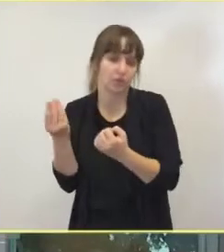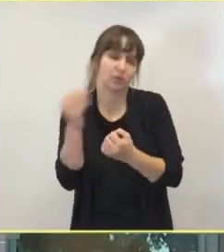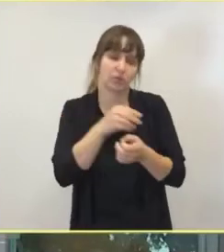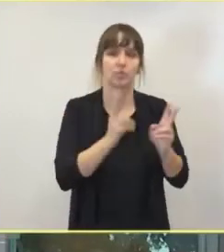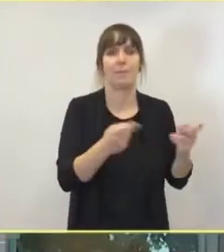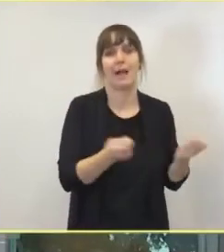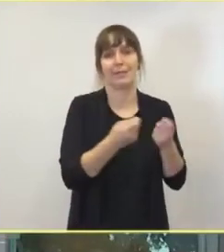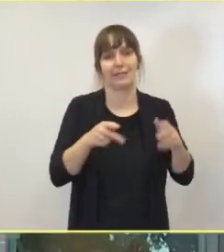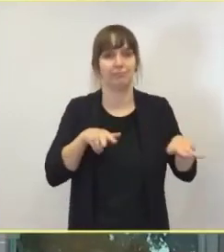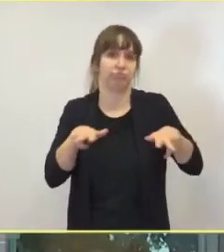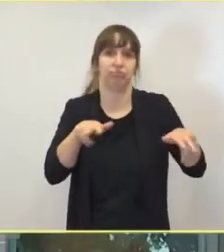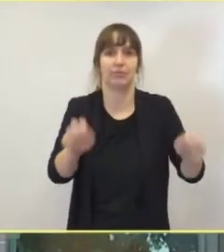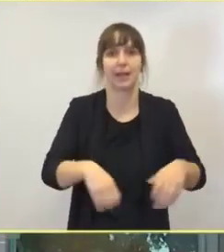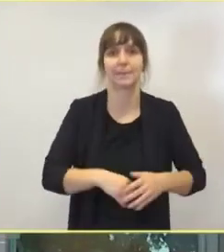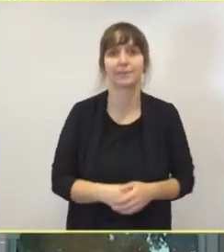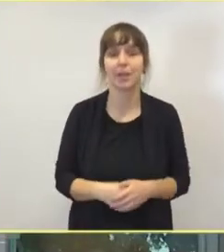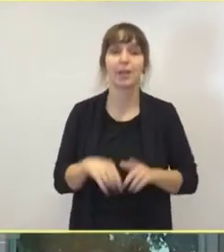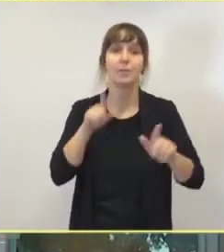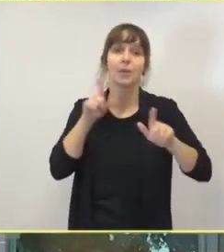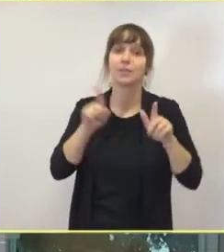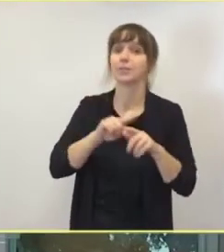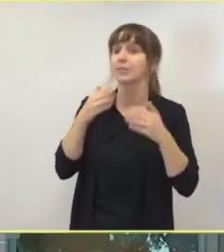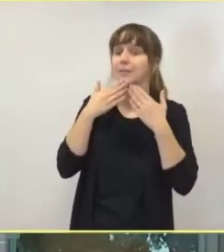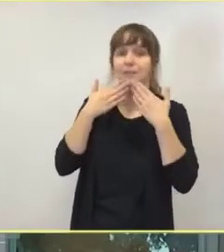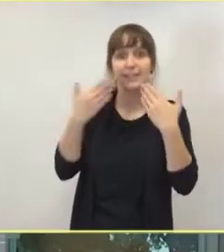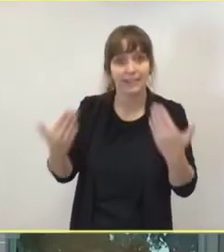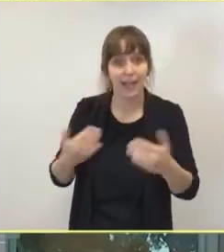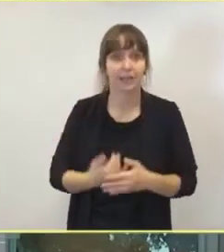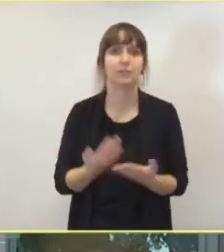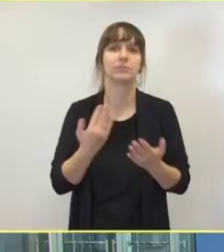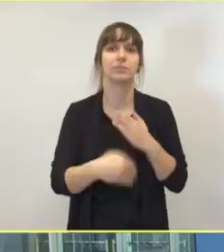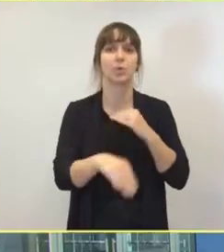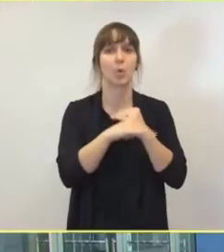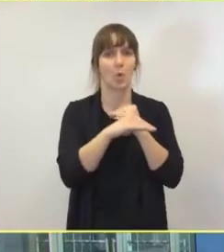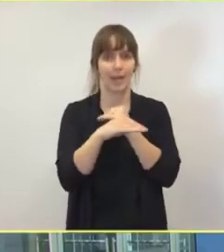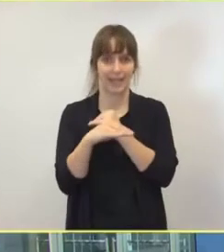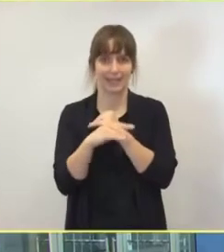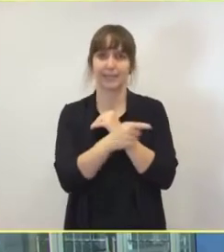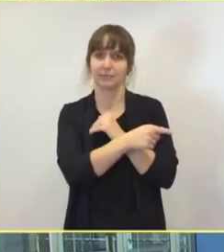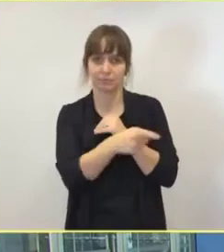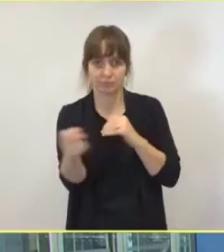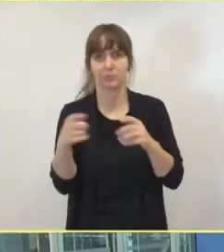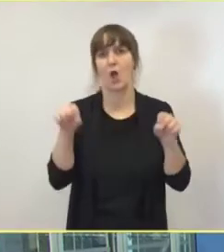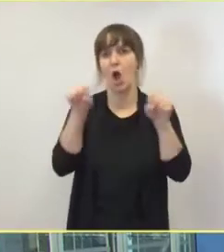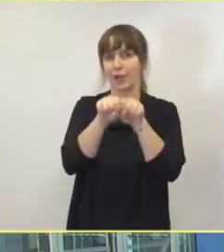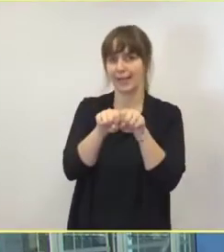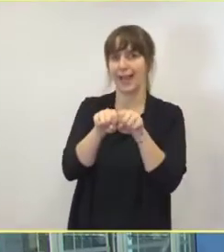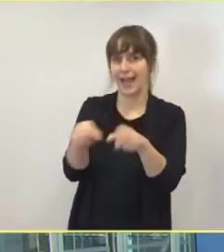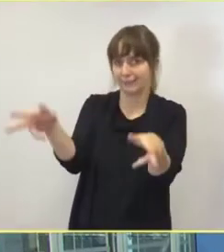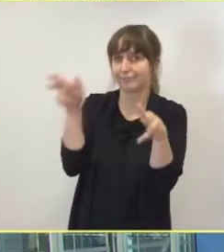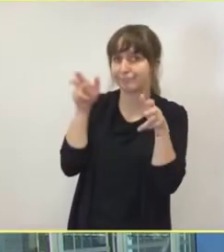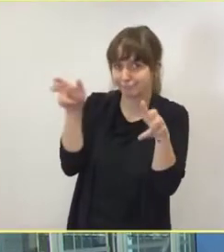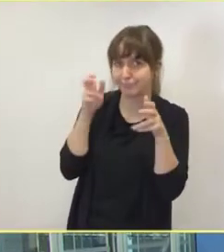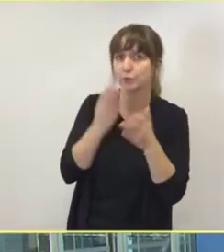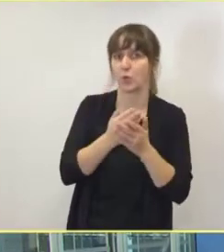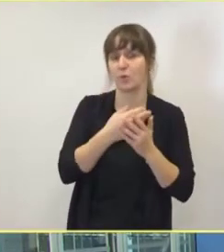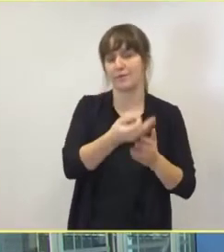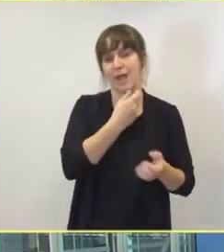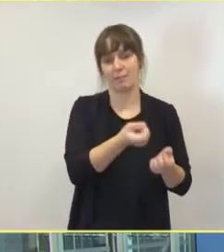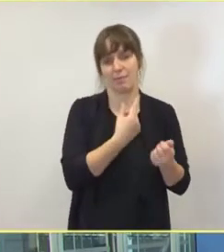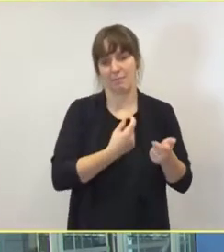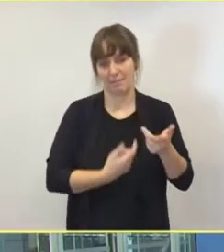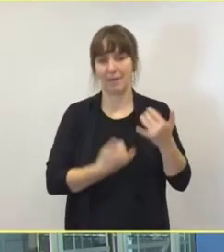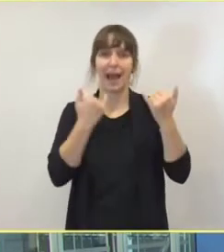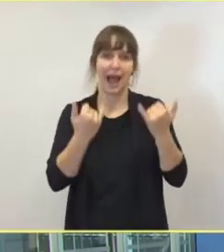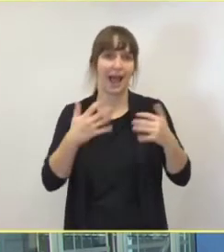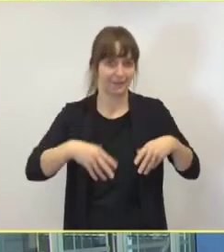habe jetzt sogar schon eine Reihe von Fragen von Kollegen, die uns an der Kamera sozusagen verfolgen und online Fragen stellen, aber ich starte jetzt erst